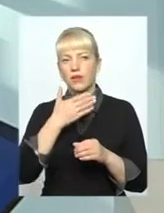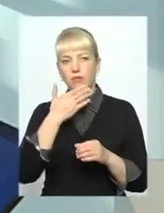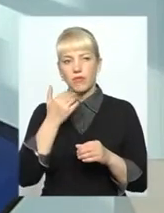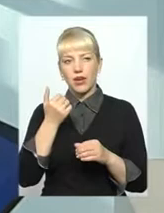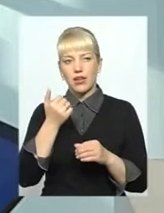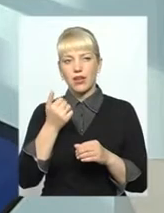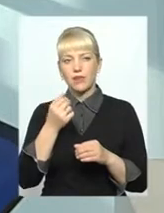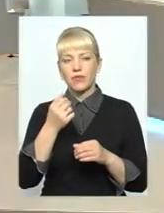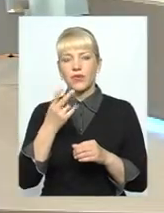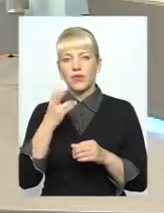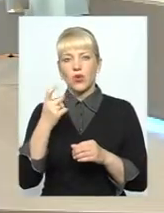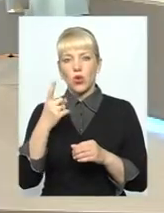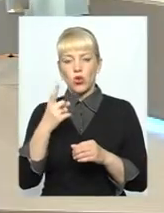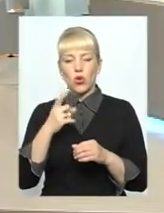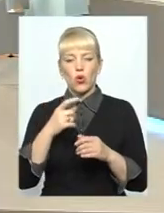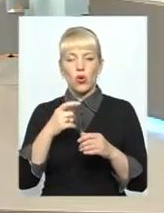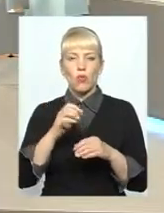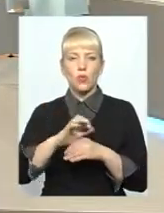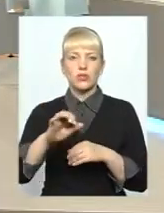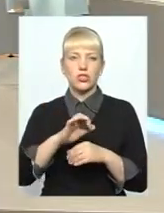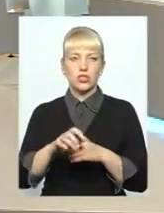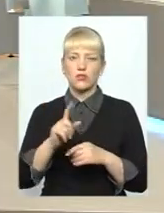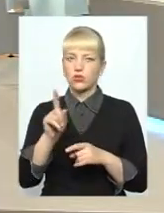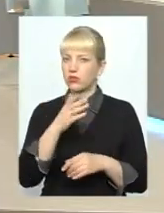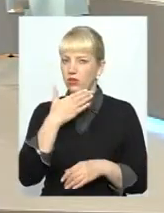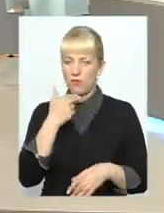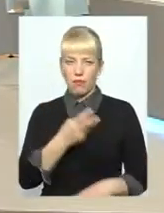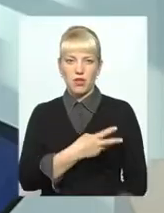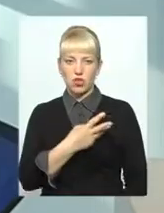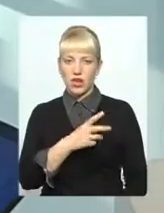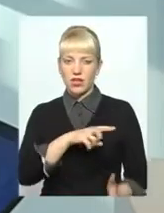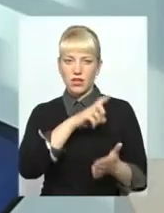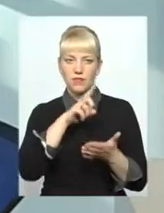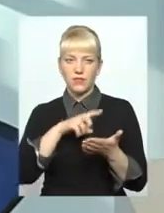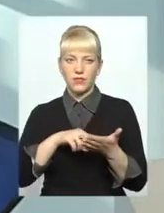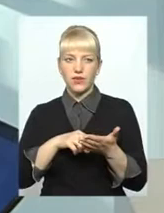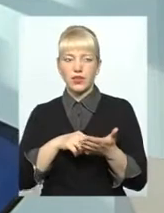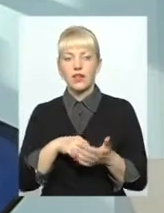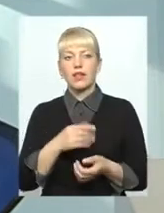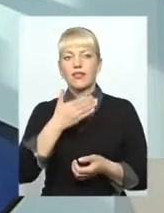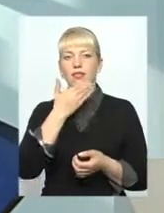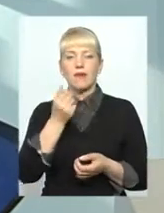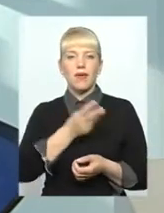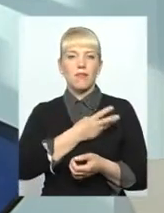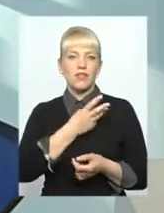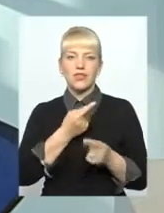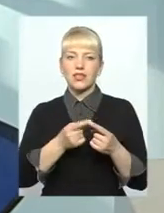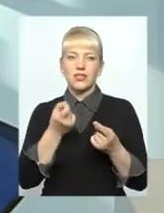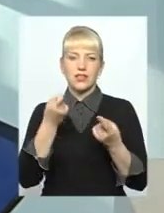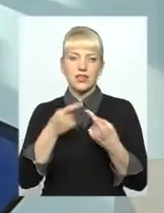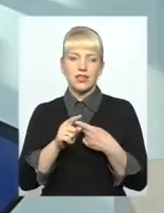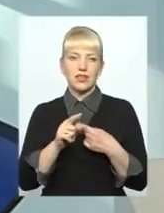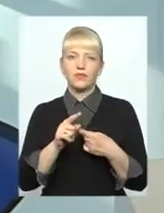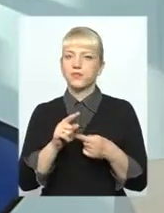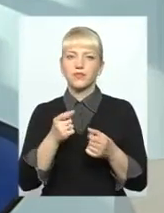постачальника не Тобто немає бажання? Немає бажання. Це не те, що